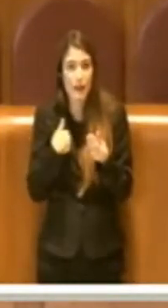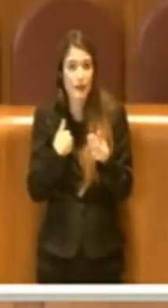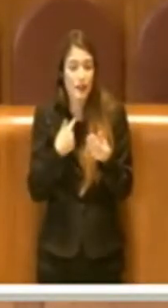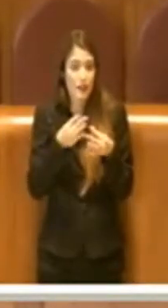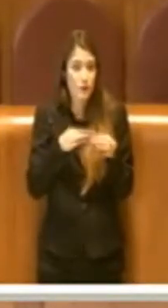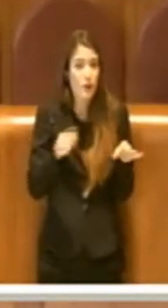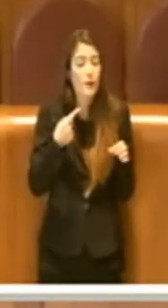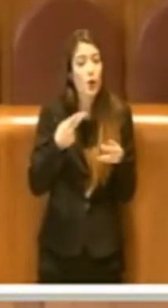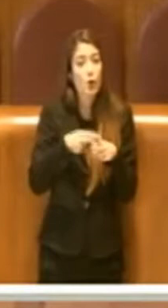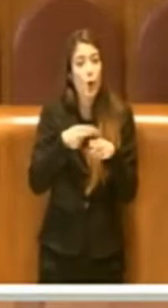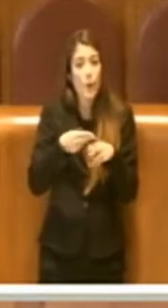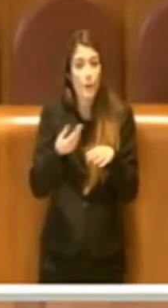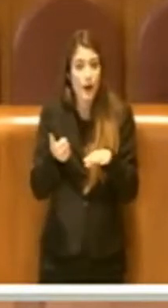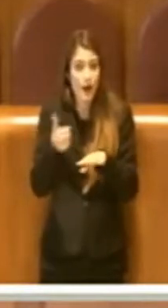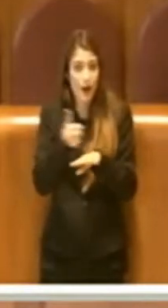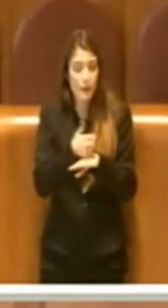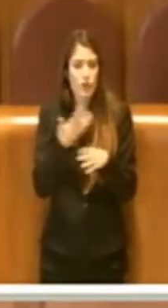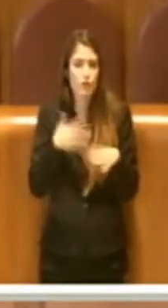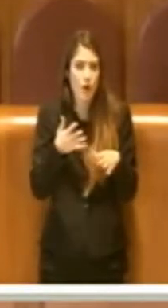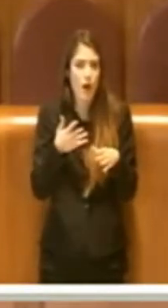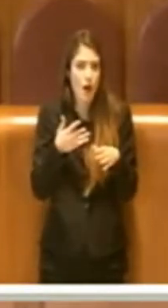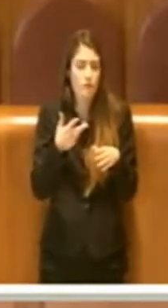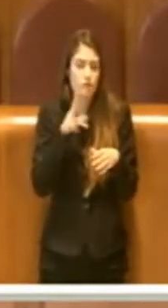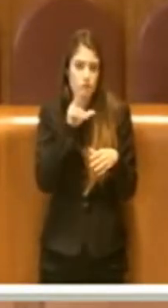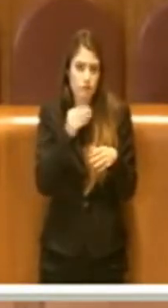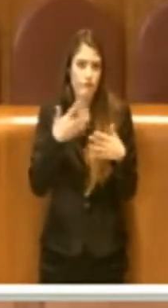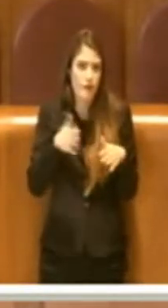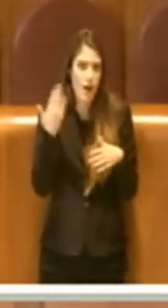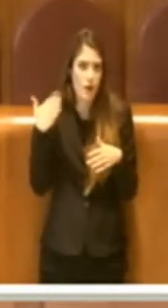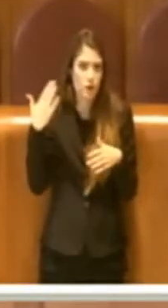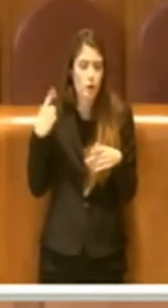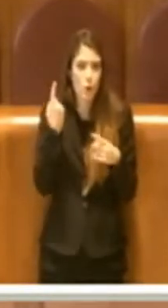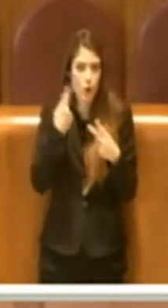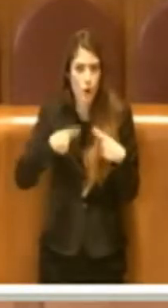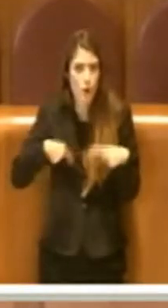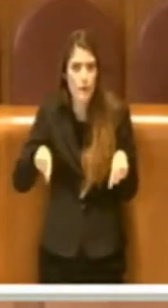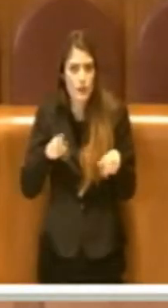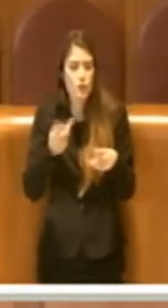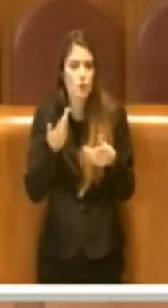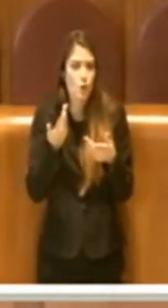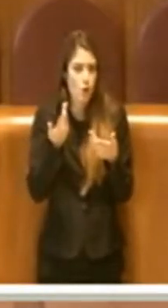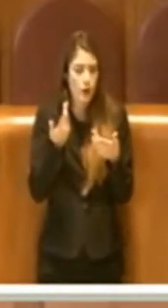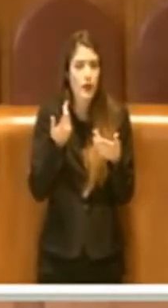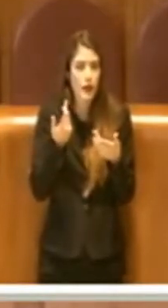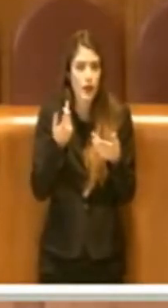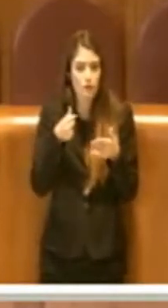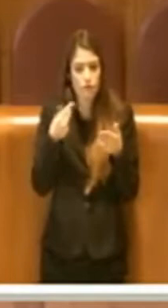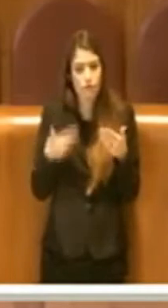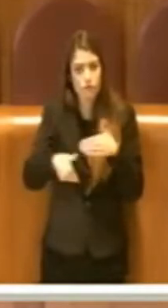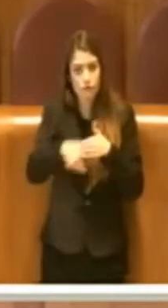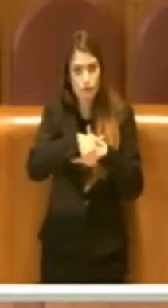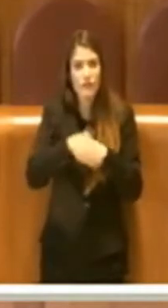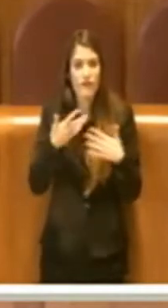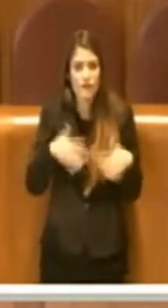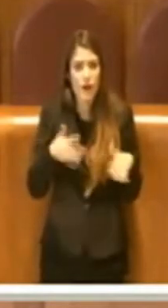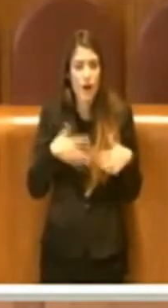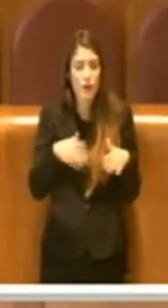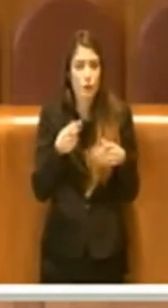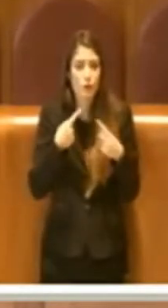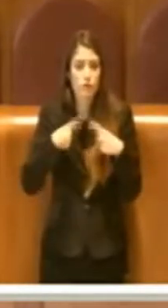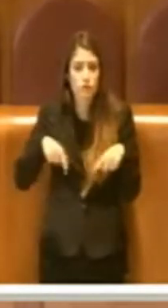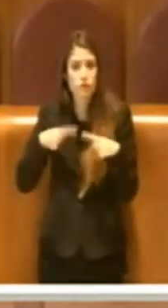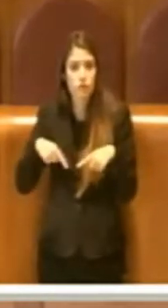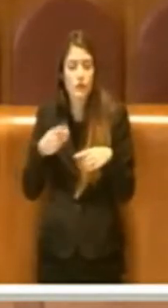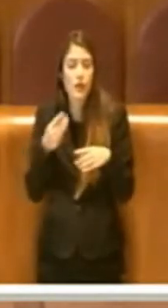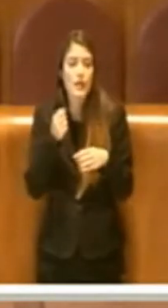era già stato anticipato in una commissione, stato protocollato e che sarà oggetto di numerose commissioni. Io spero che ci sia la